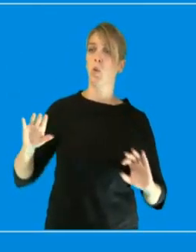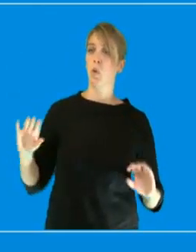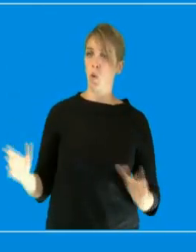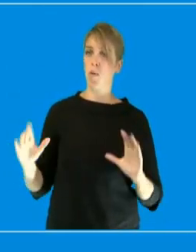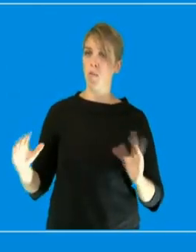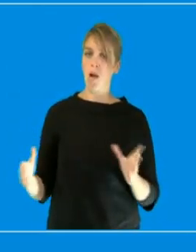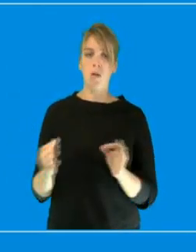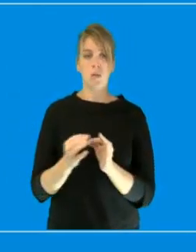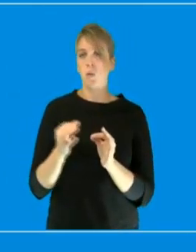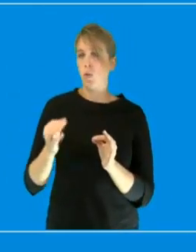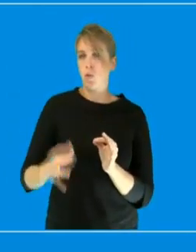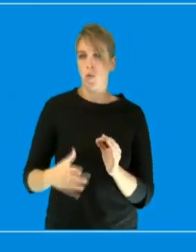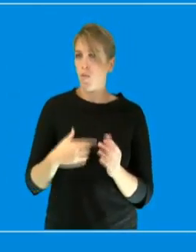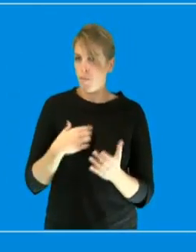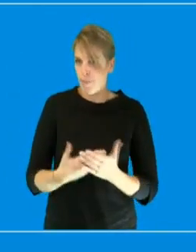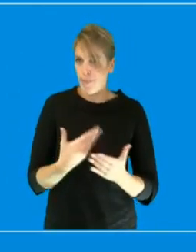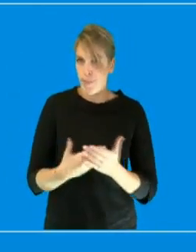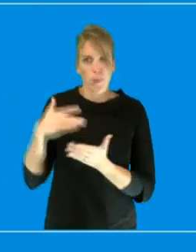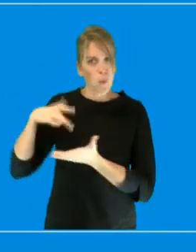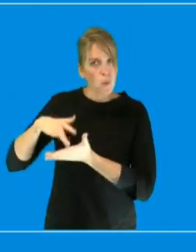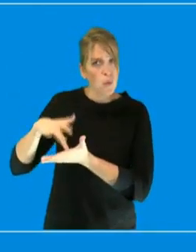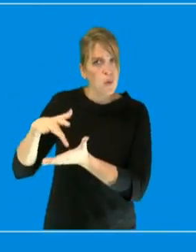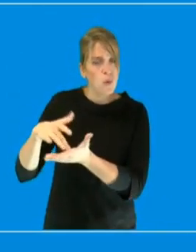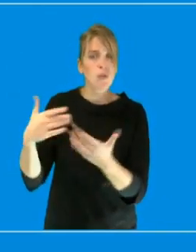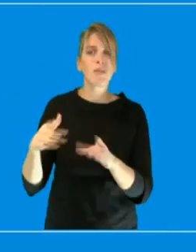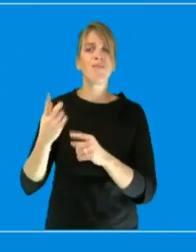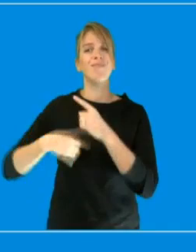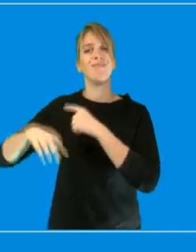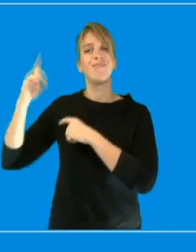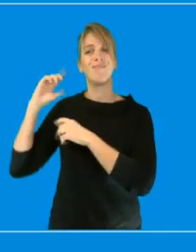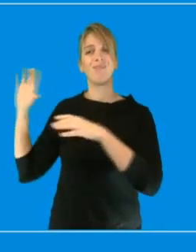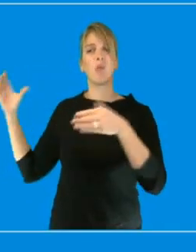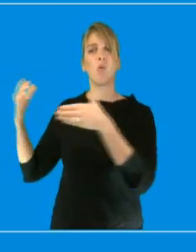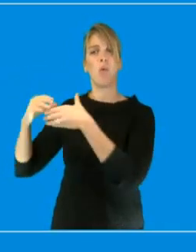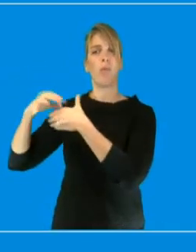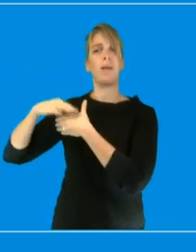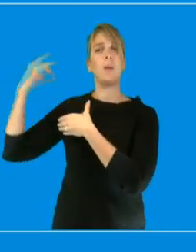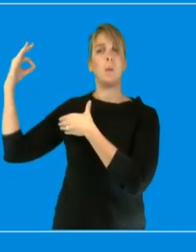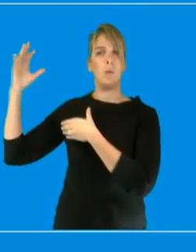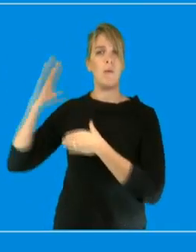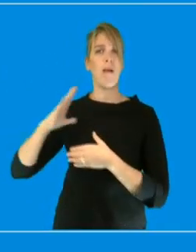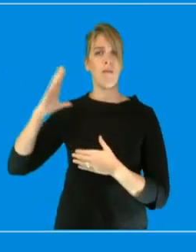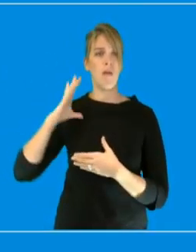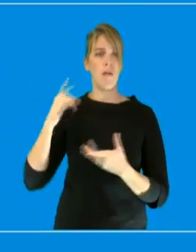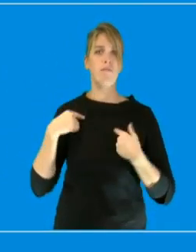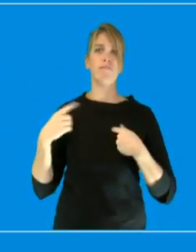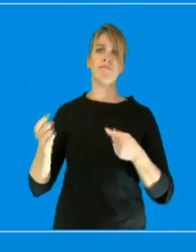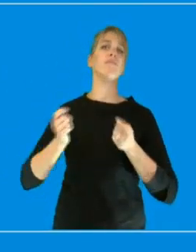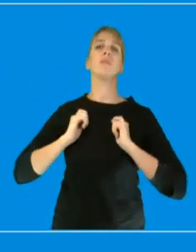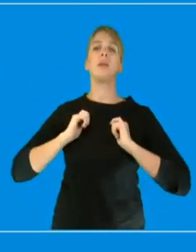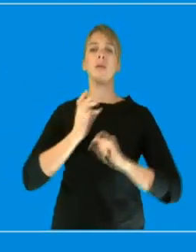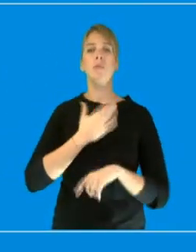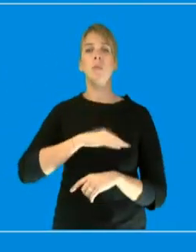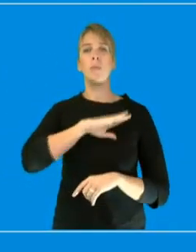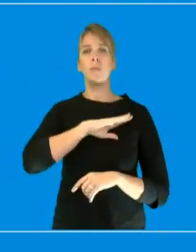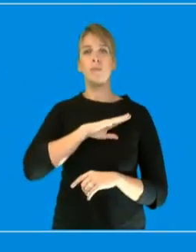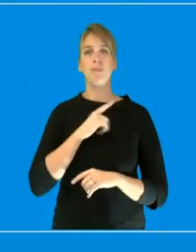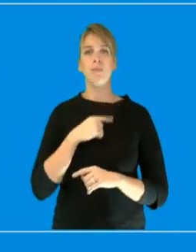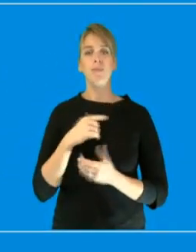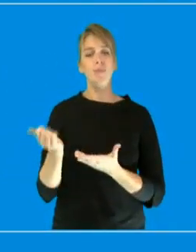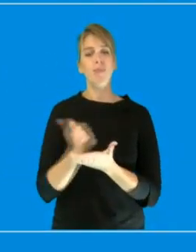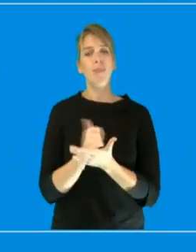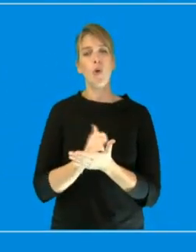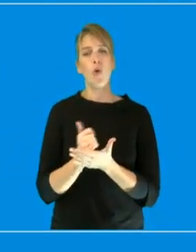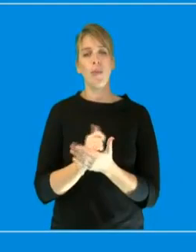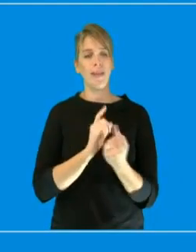une solution qui a fait ses preuves. En effet, dans le mandat précédent, j'ai eu la responsabilité de présider trois comités de